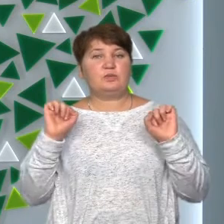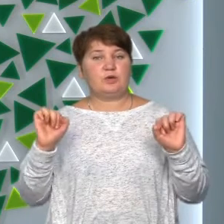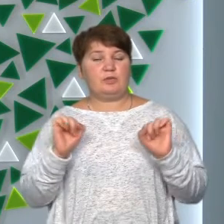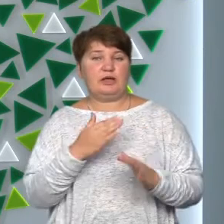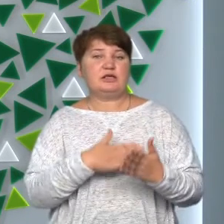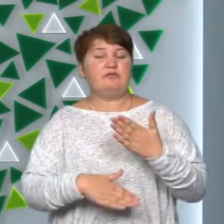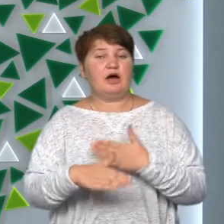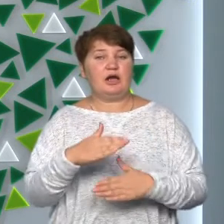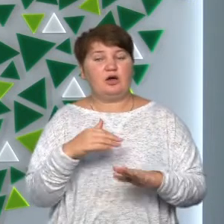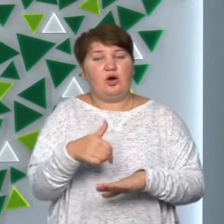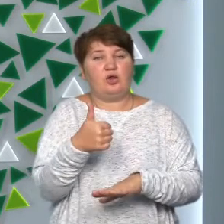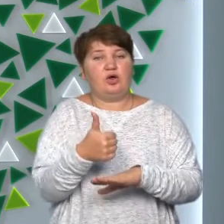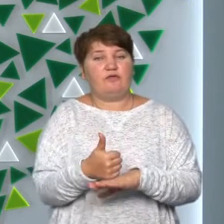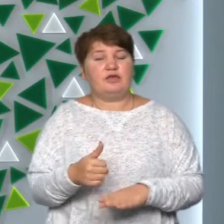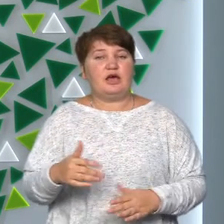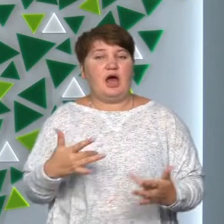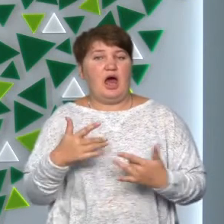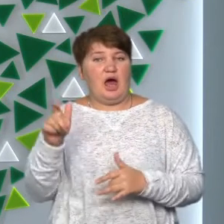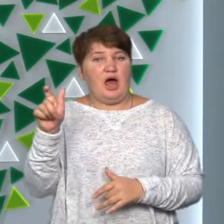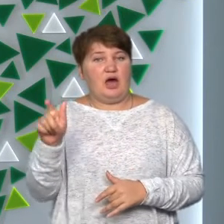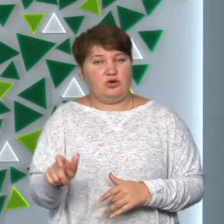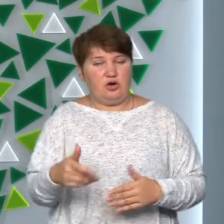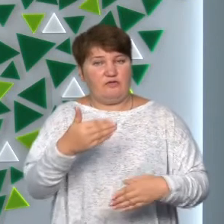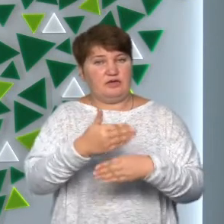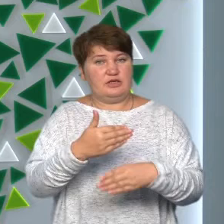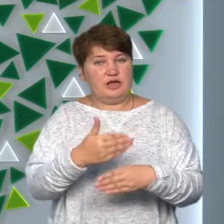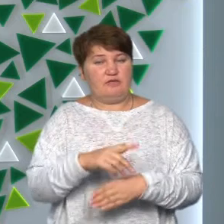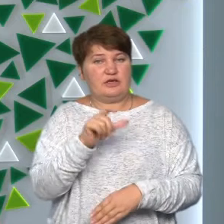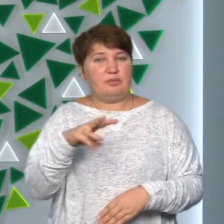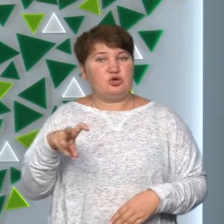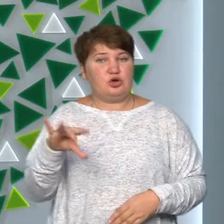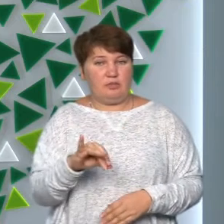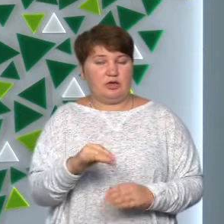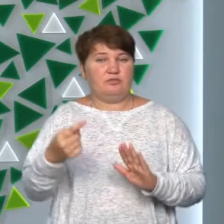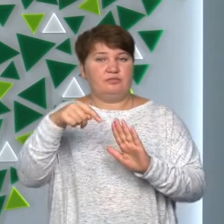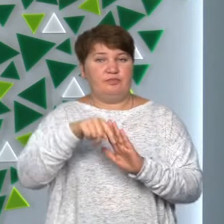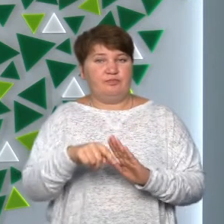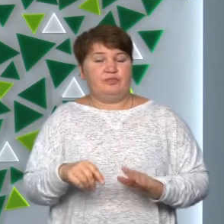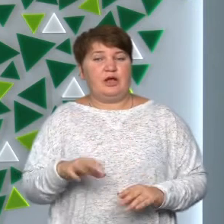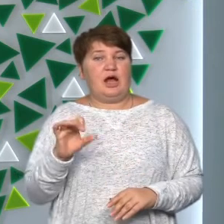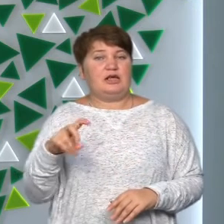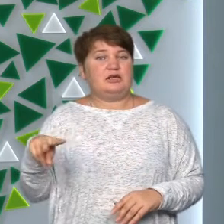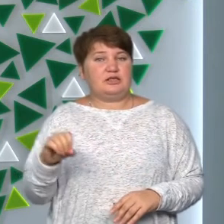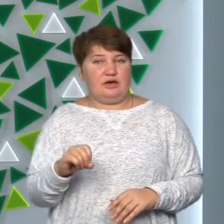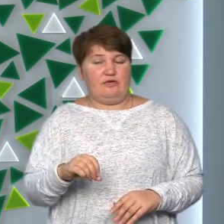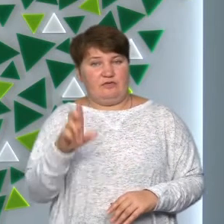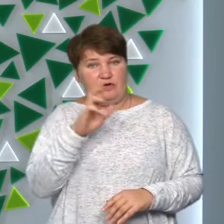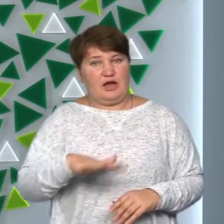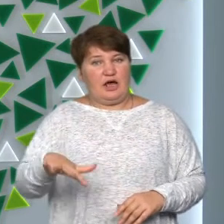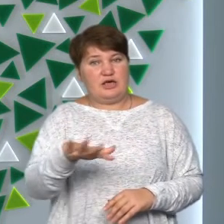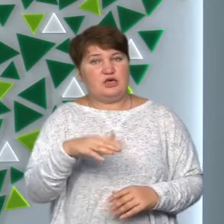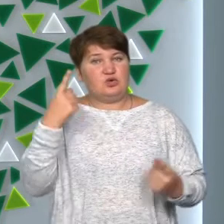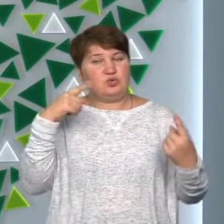інвалідністю головні герої вистави поезії «За межами, за мотивами казки» Аліса в країні див. Вчора провели першу репетицію.